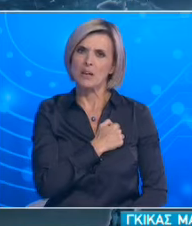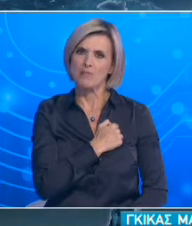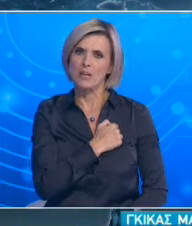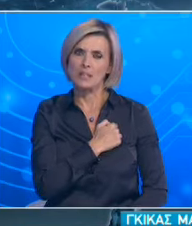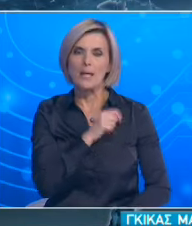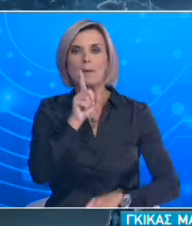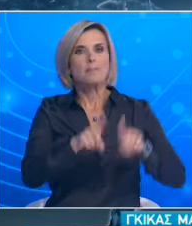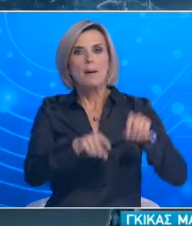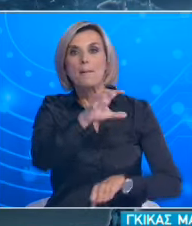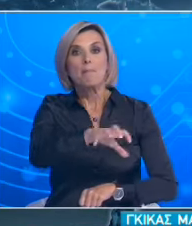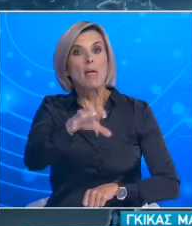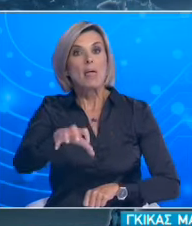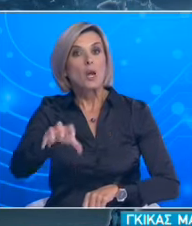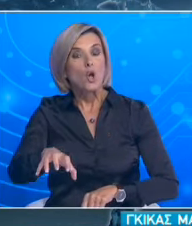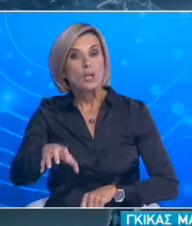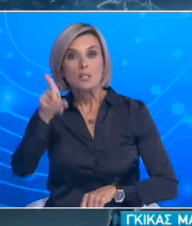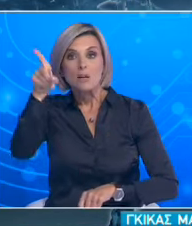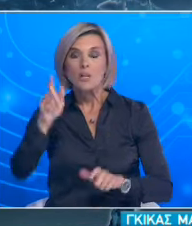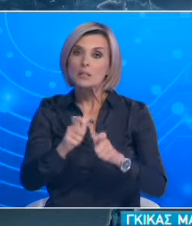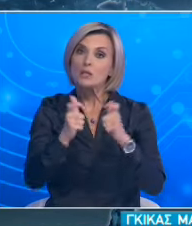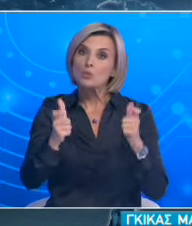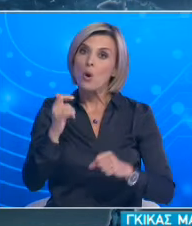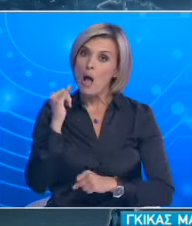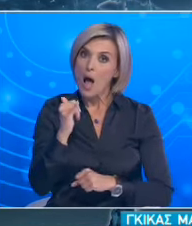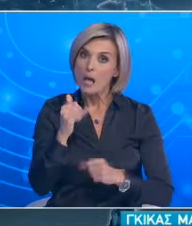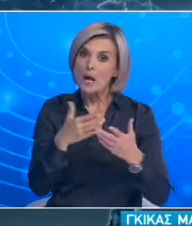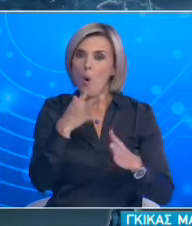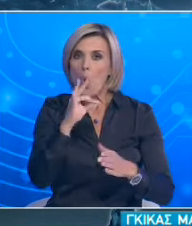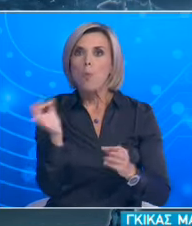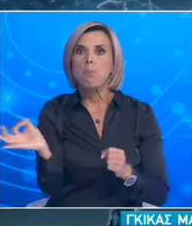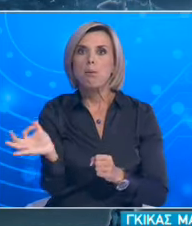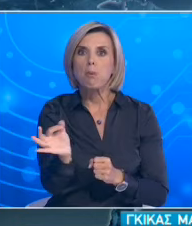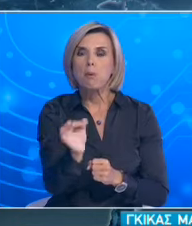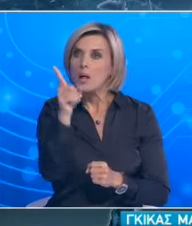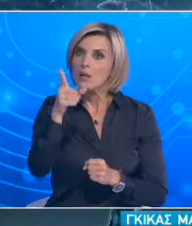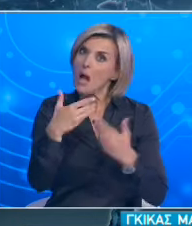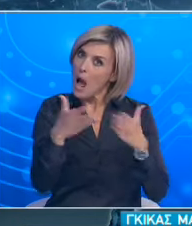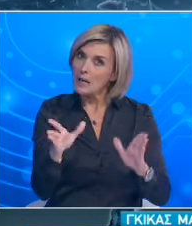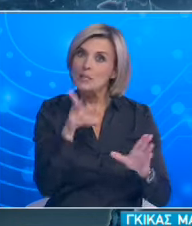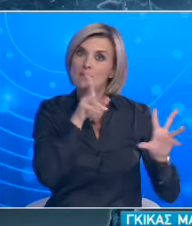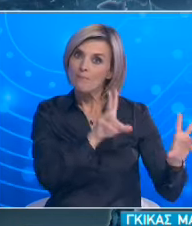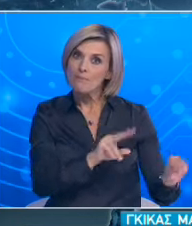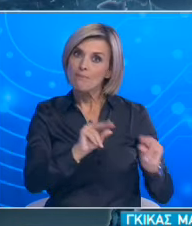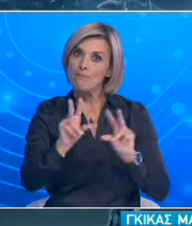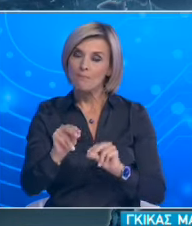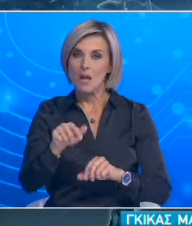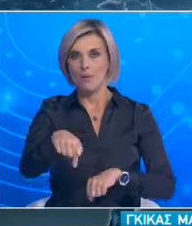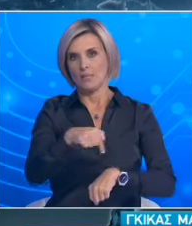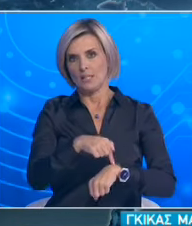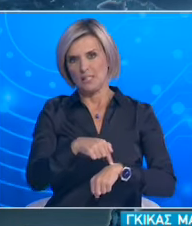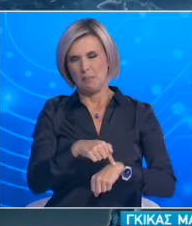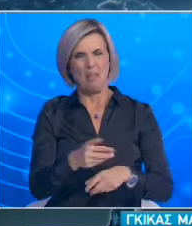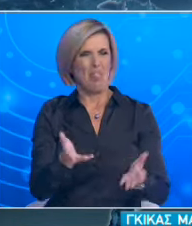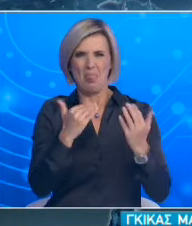επιβαρημένες εκεί τα σχολεία να καθυστερήσουν να ανοίξουν ακόμη πιο πολύ. Αυτή τη στιγμή δεν έχουμε τόσο